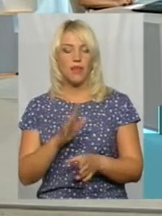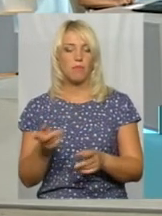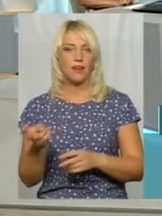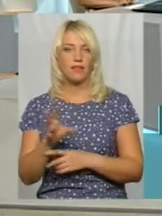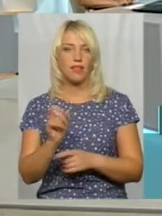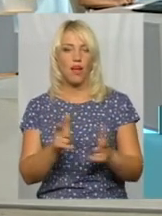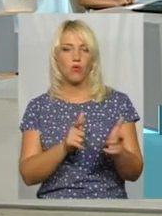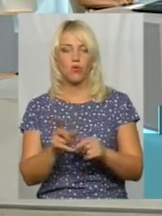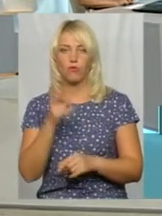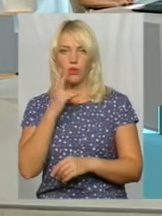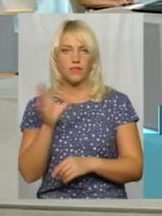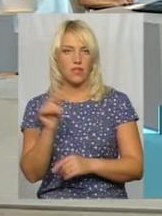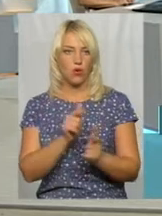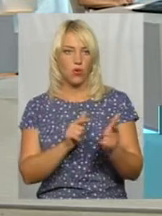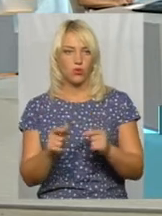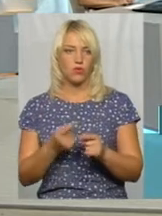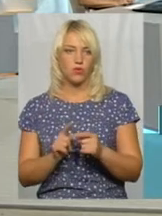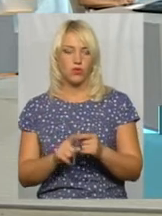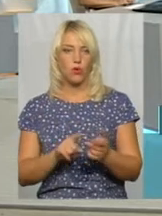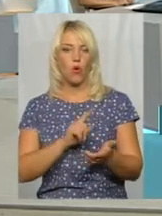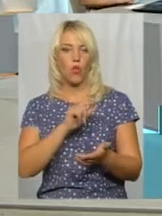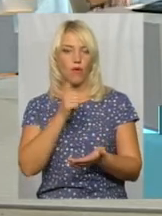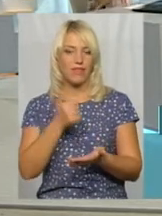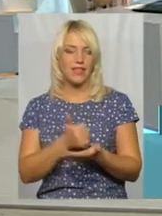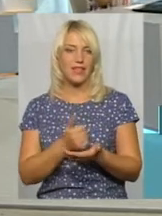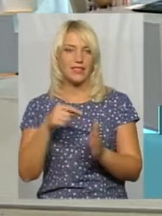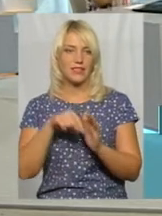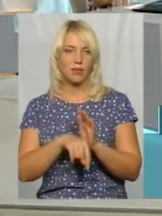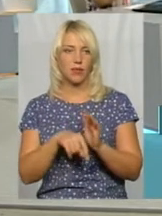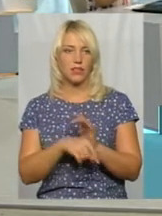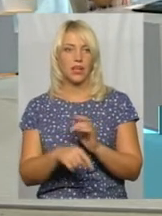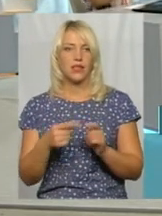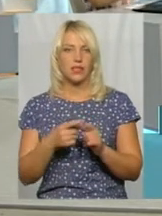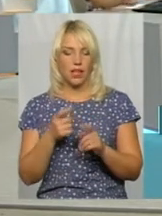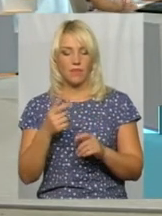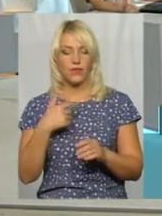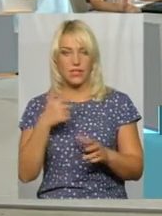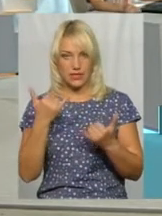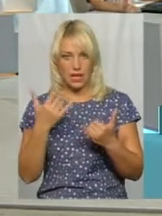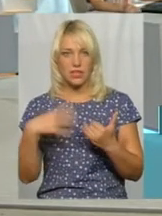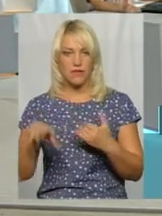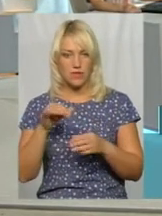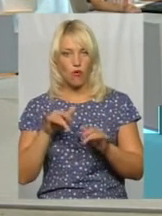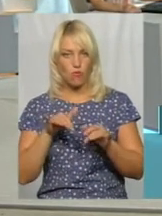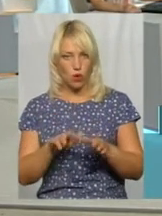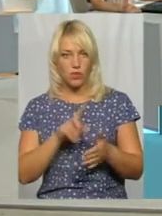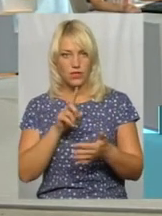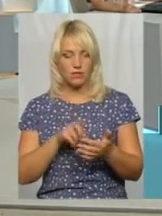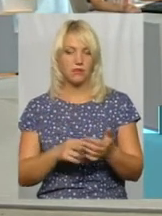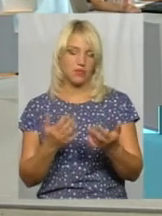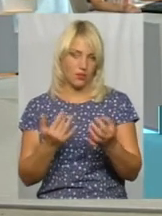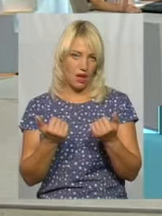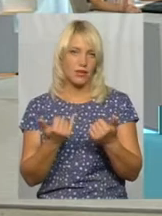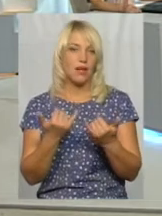все готове. І от в цьому головний зміст, на мій погляд. Тобто зараз це ще все в процесі? Безумовно, як будь-яка реформа.